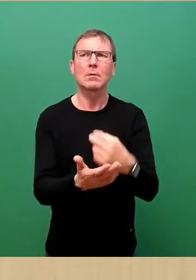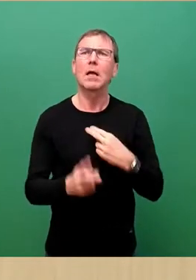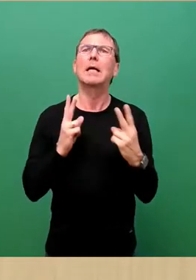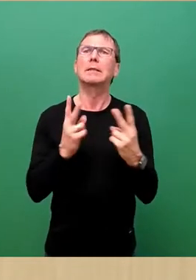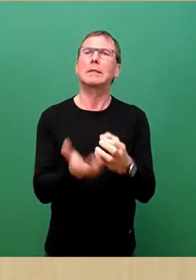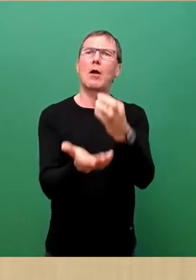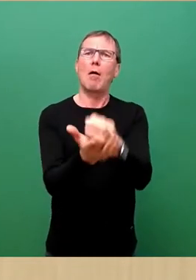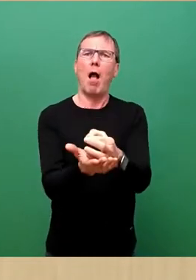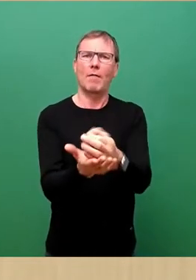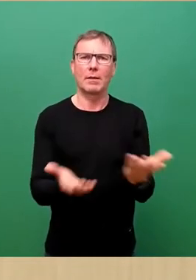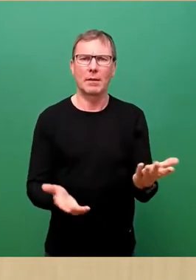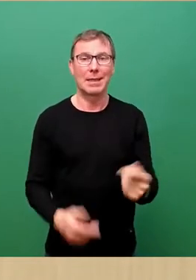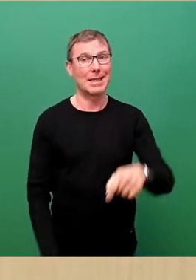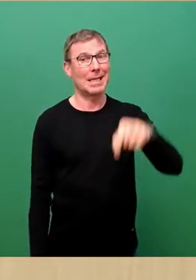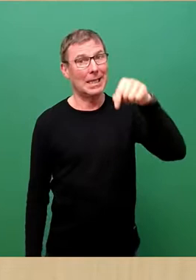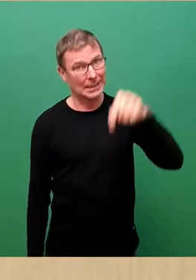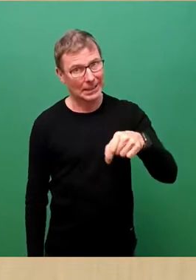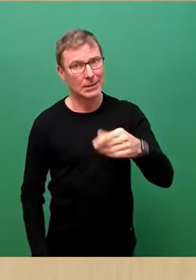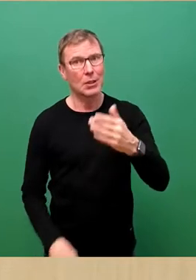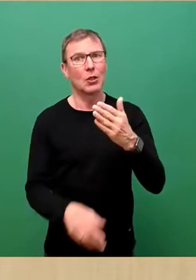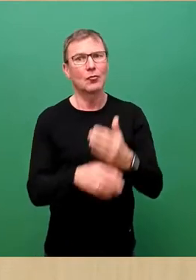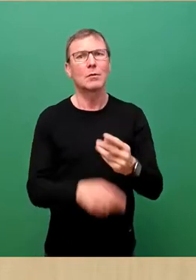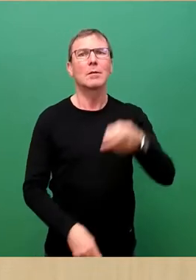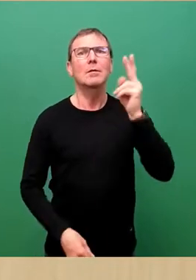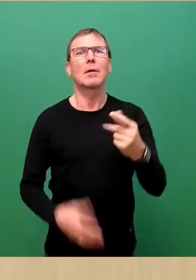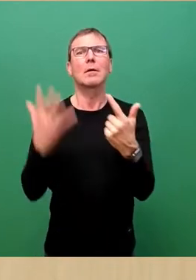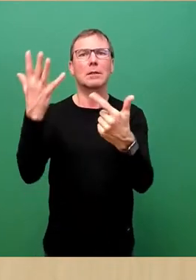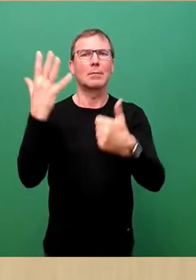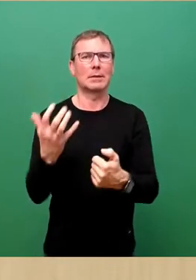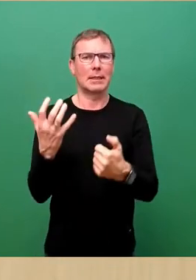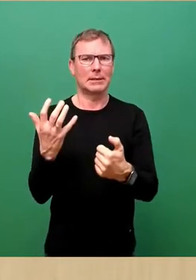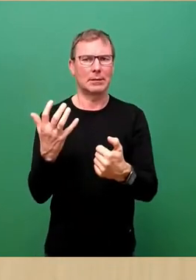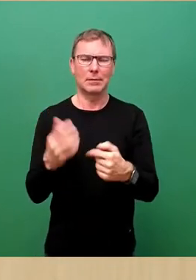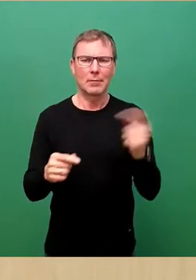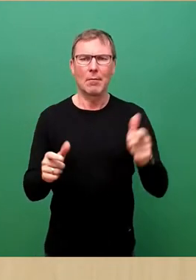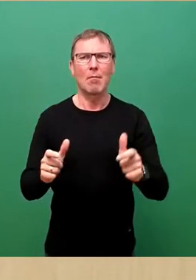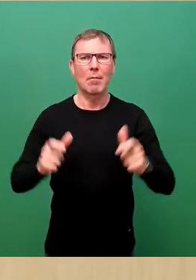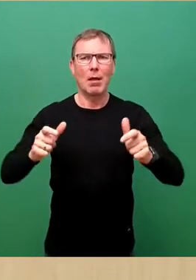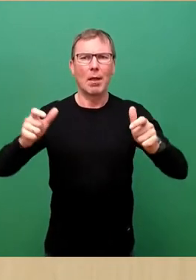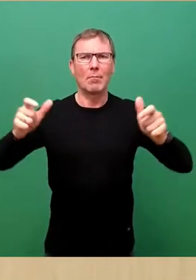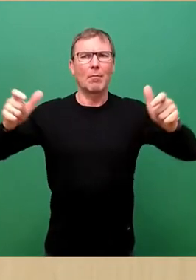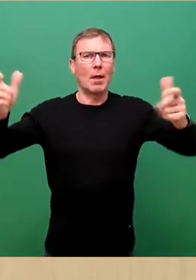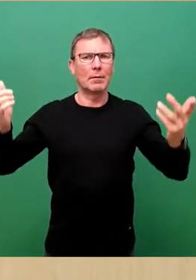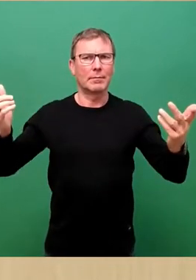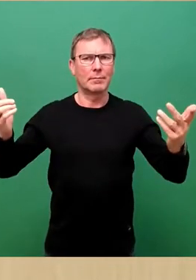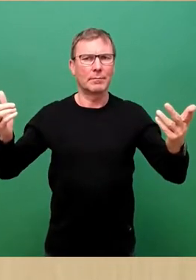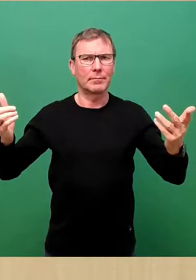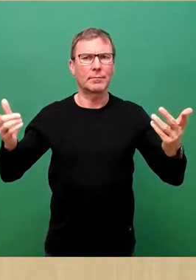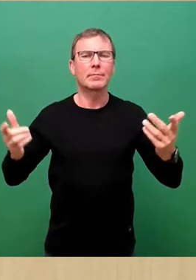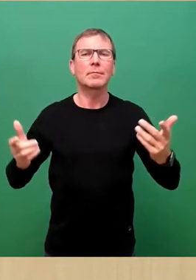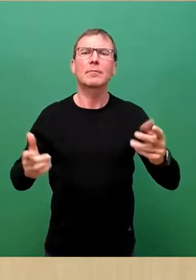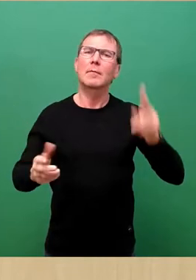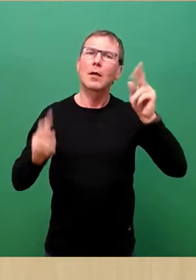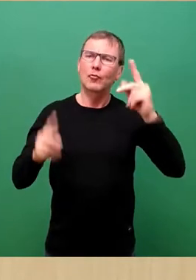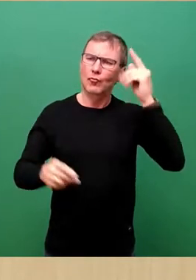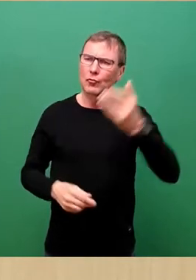haben. Inzwischen sind es 267 und es werden immer mehr. Sehr geehrte Stadträte